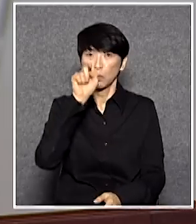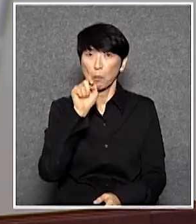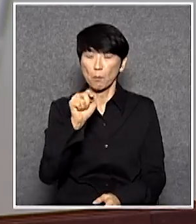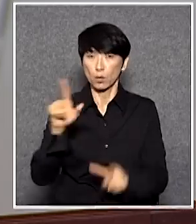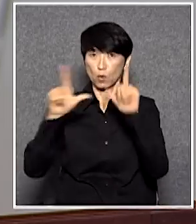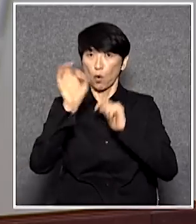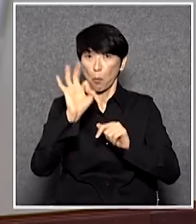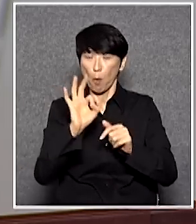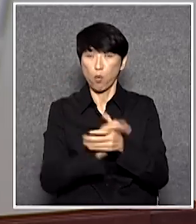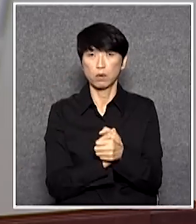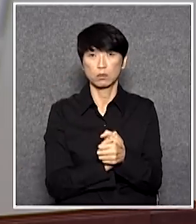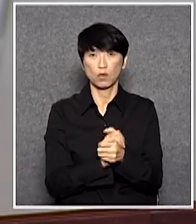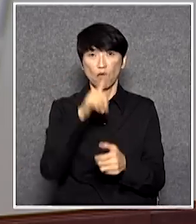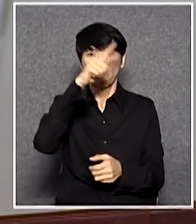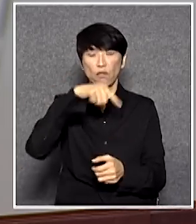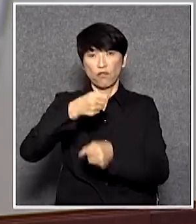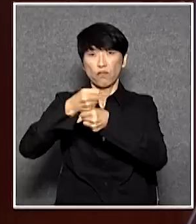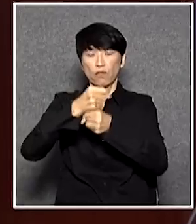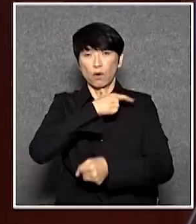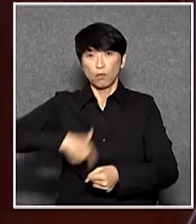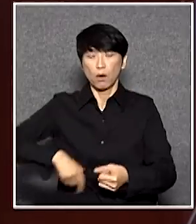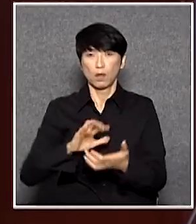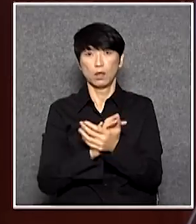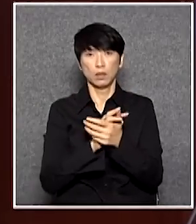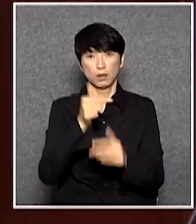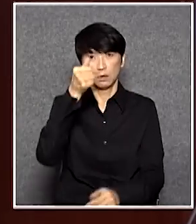馮偉業議員陳有十多萬